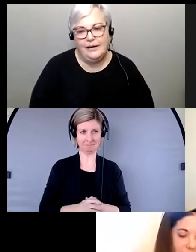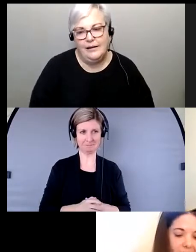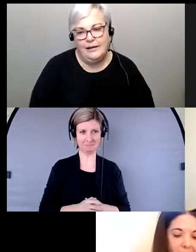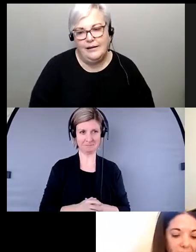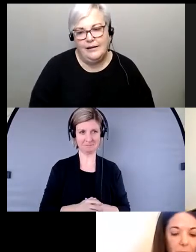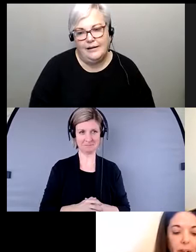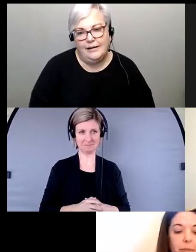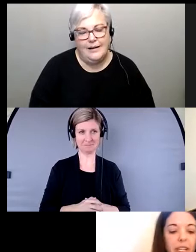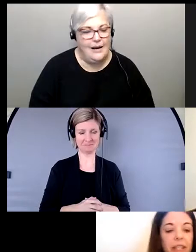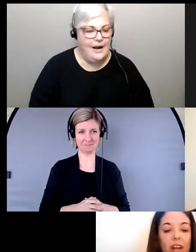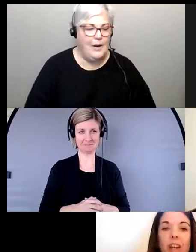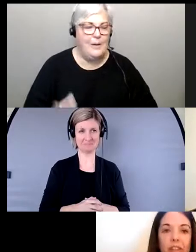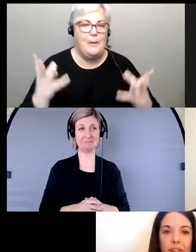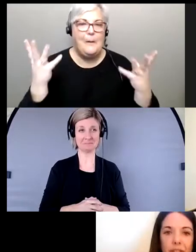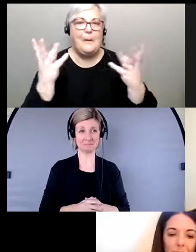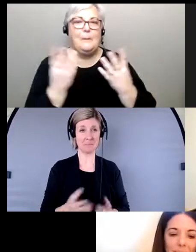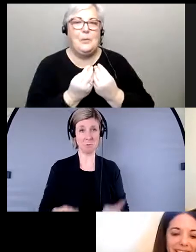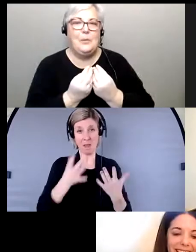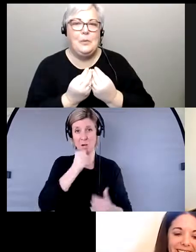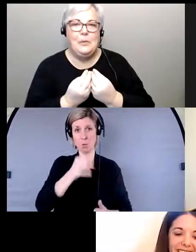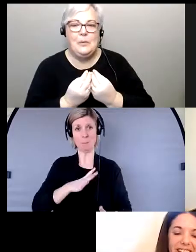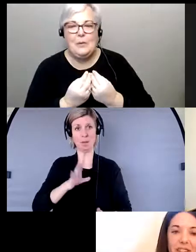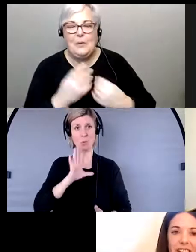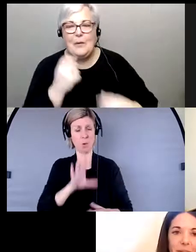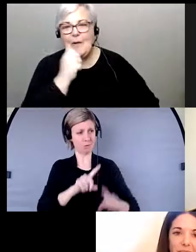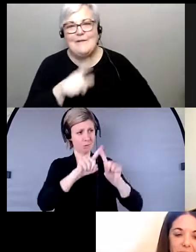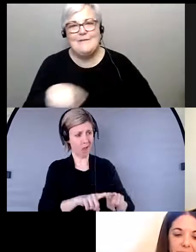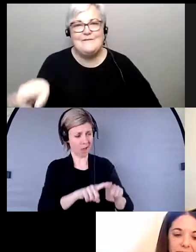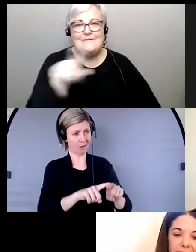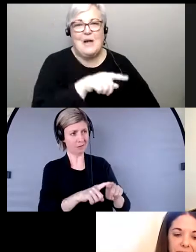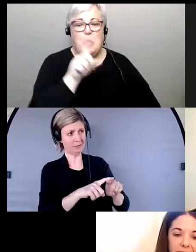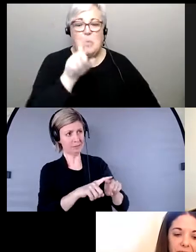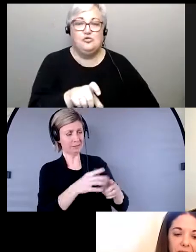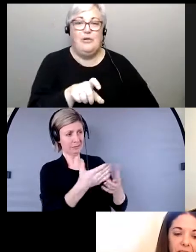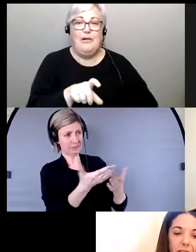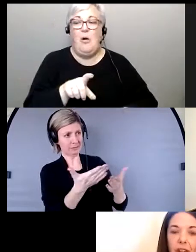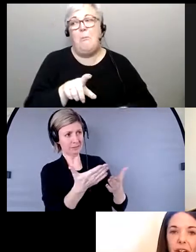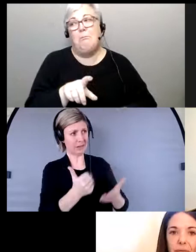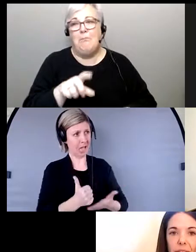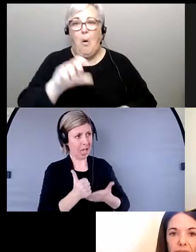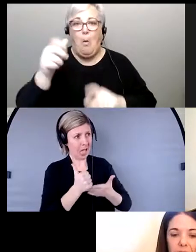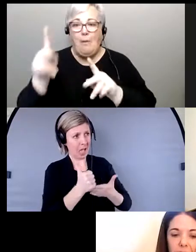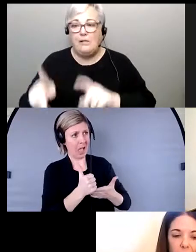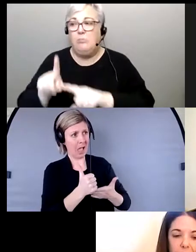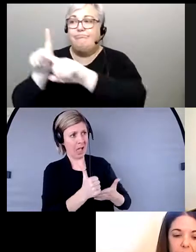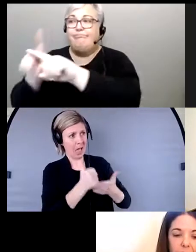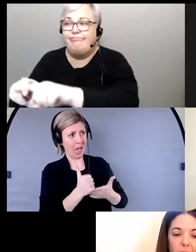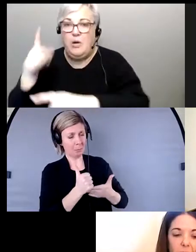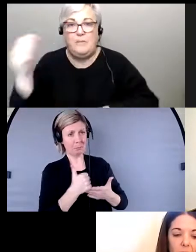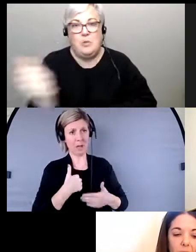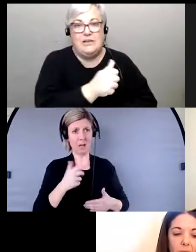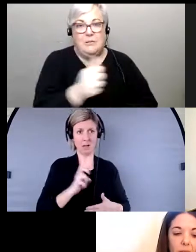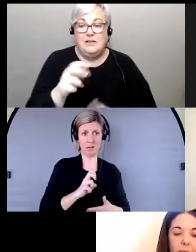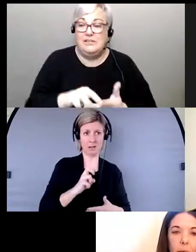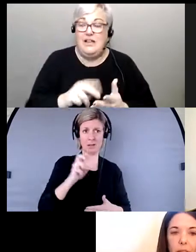de nombreuses femmes dépendent d'autres personnes pour se déplacer, ce qui les place en situation de